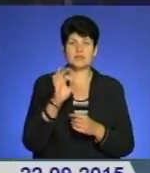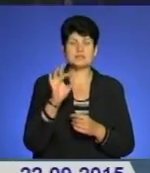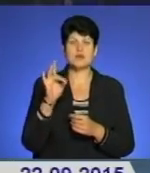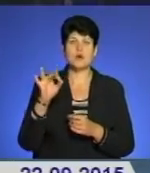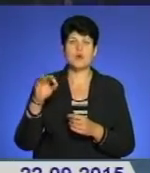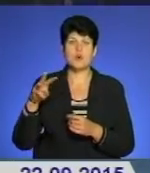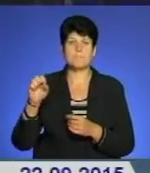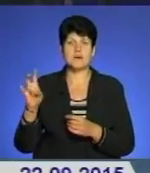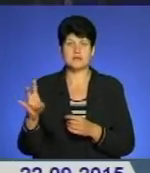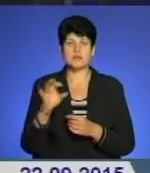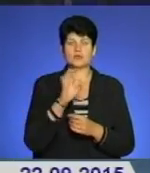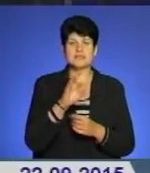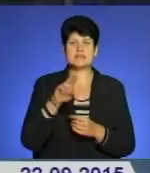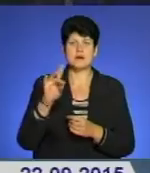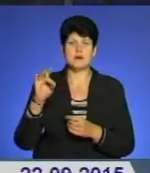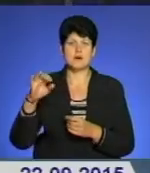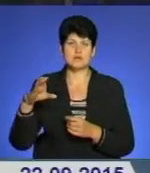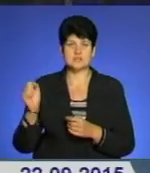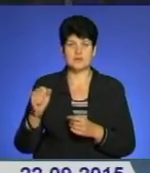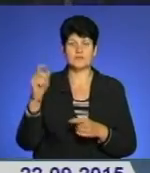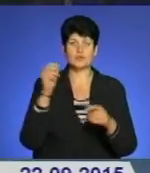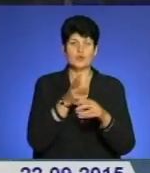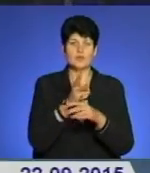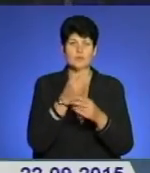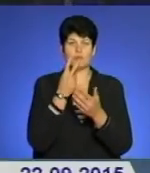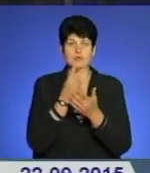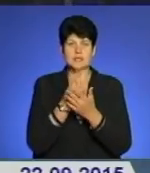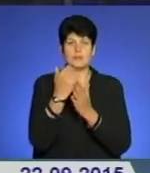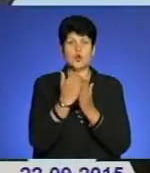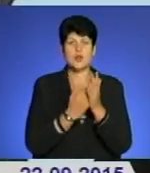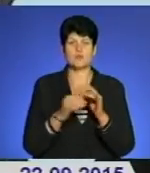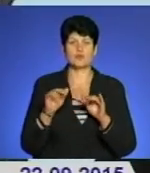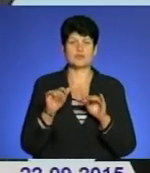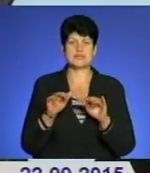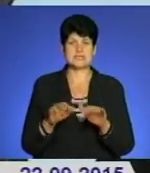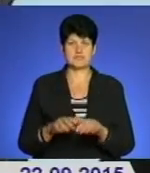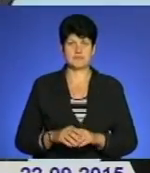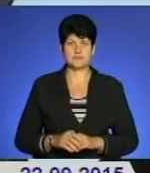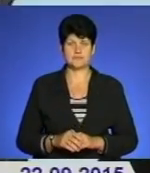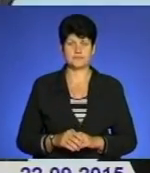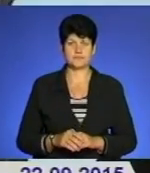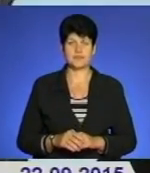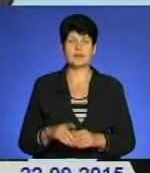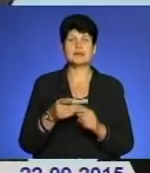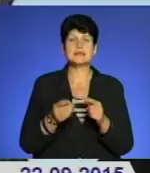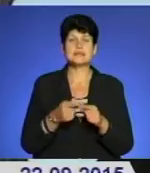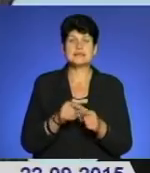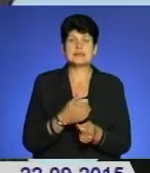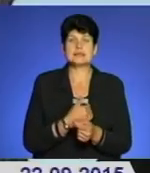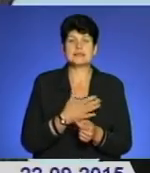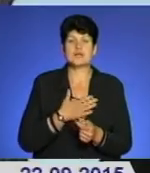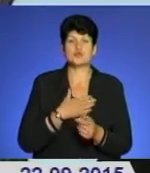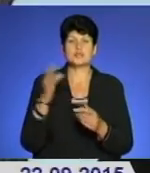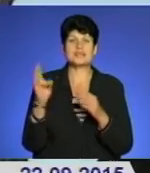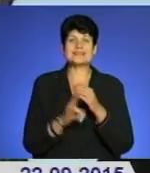Ваврух та отець Ярослав Шевчук з конференції анонсували програму «Дійства». Така ініціатива десь нашої церкви,